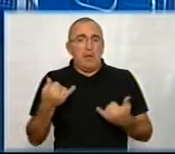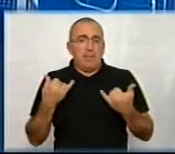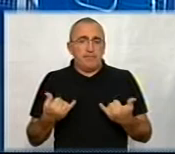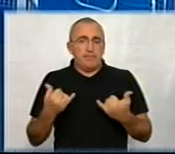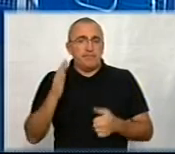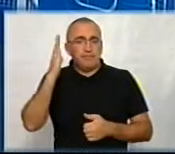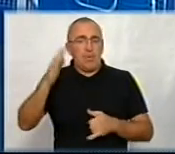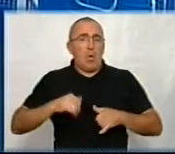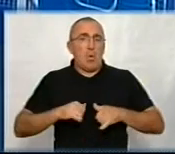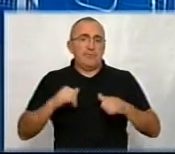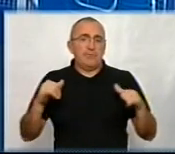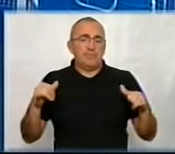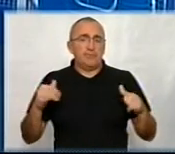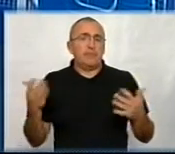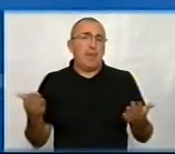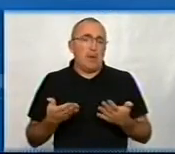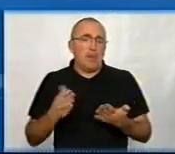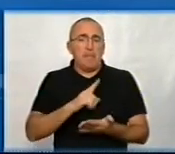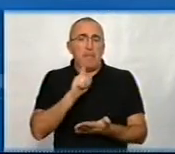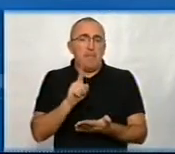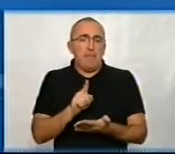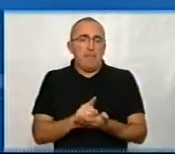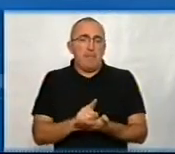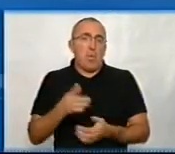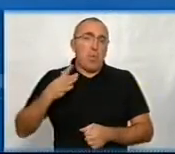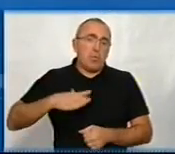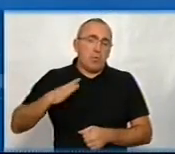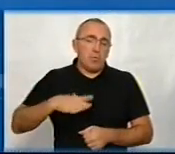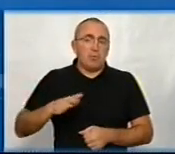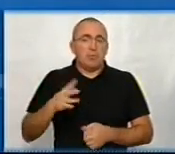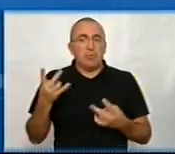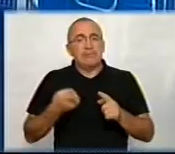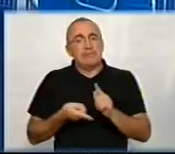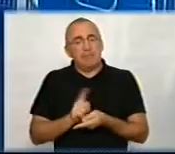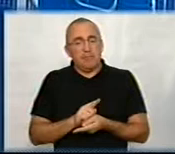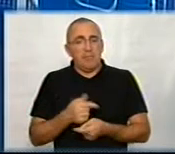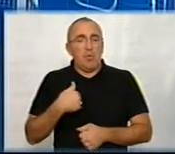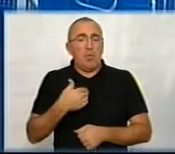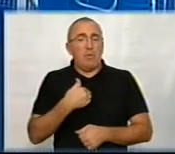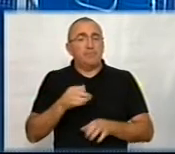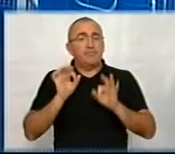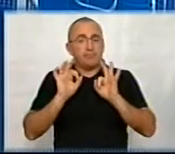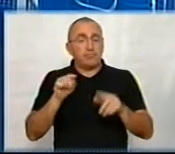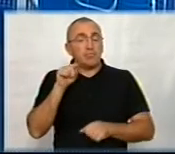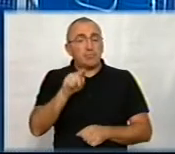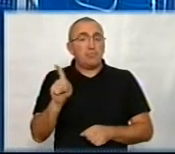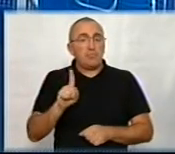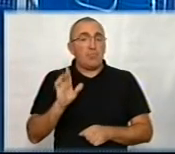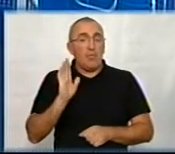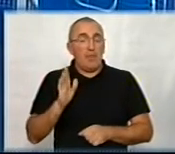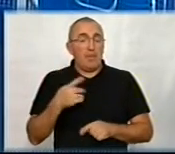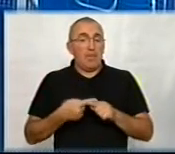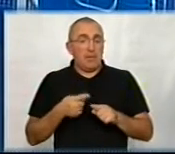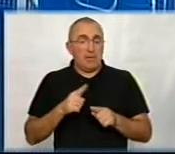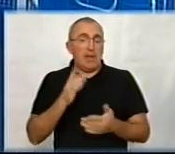тенденції розвиваються, які очікуємо, варто очікувати змін? Я хотів наголосити на тому, що, в принципі, так,